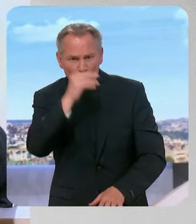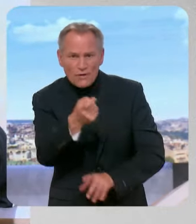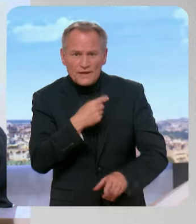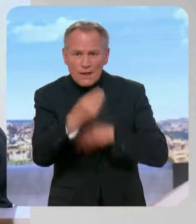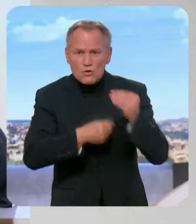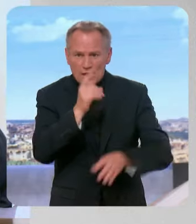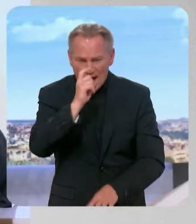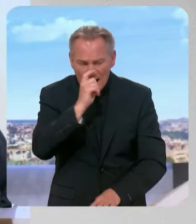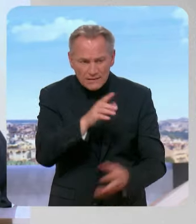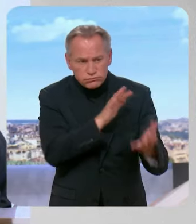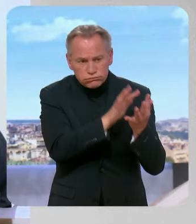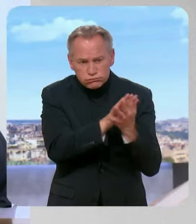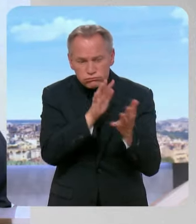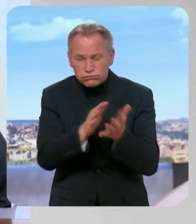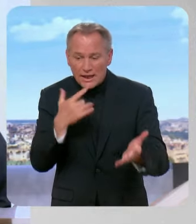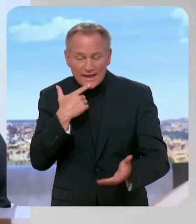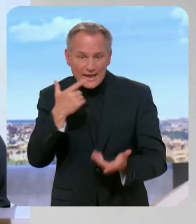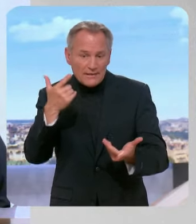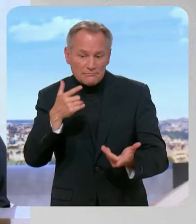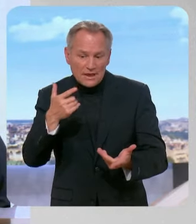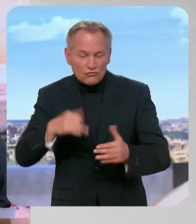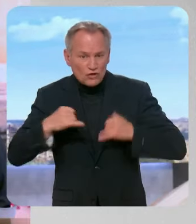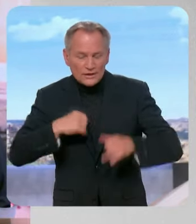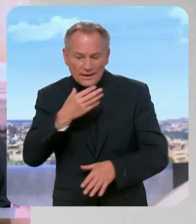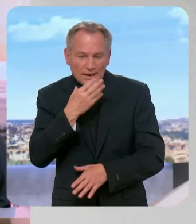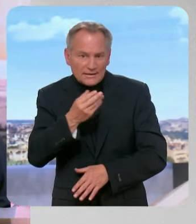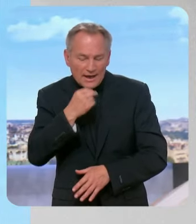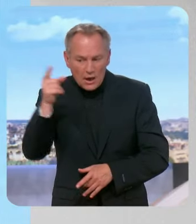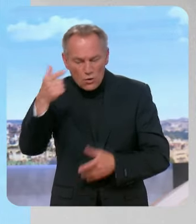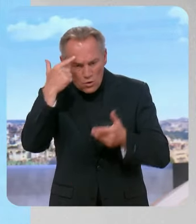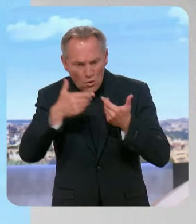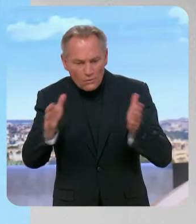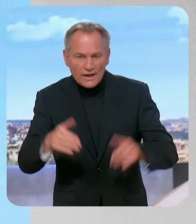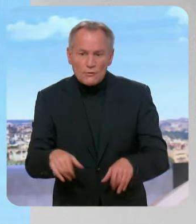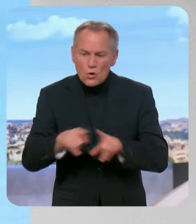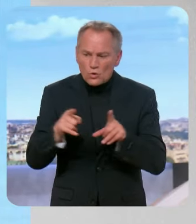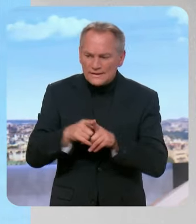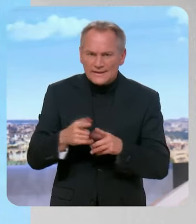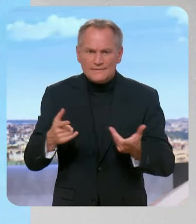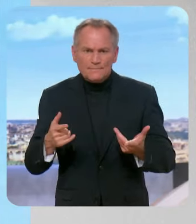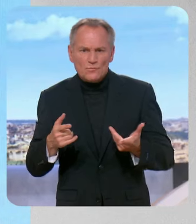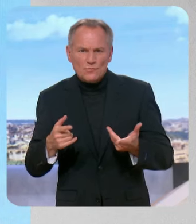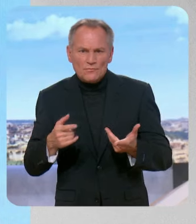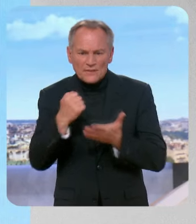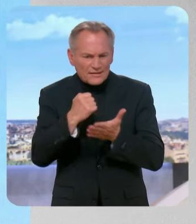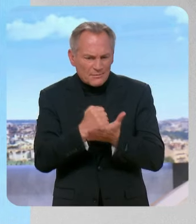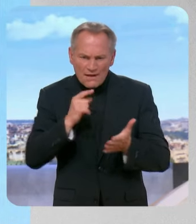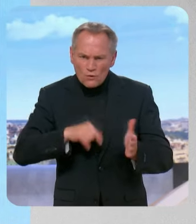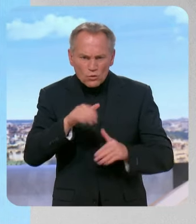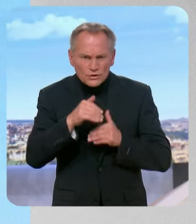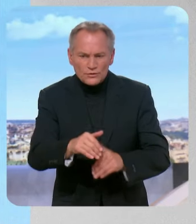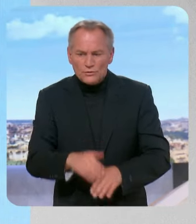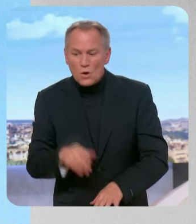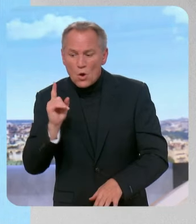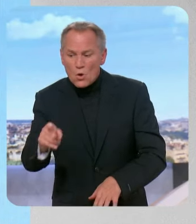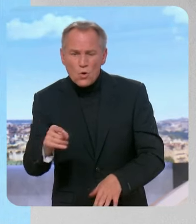n'arrête jamais ce type de partenariat. Et surtout, ne pas empêcher les examens, parce que c'est une toute petite minorité qui se croit sur les campus